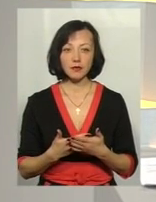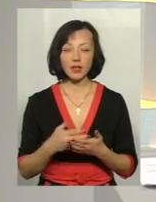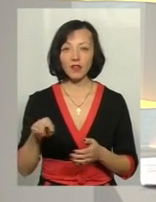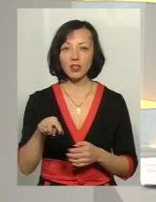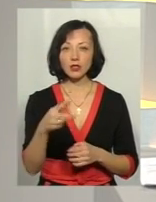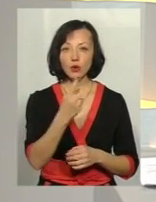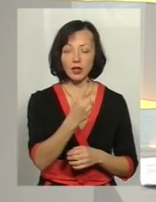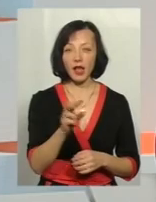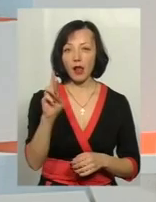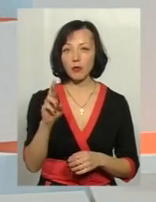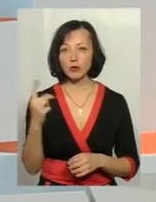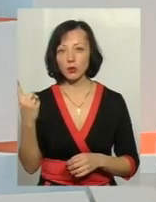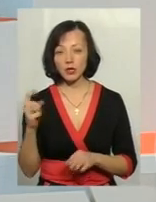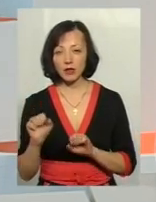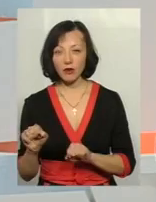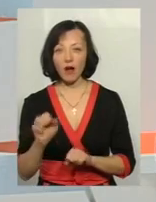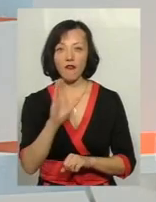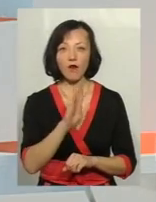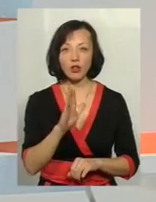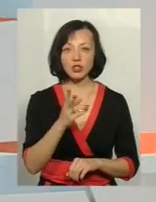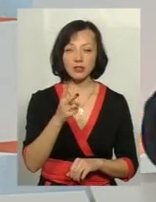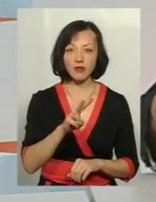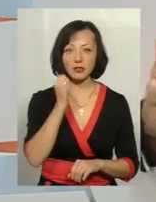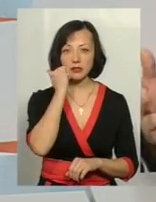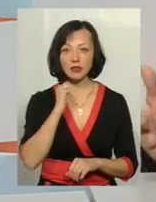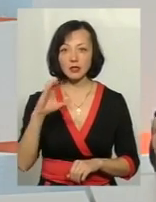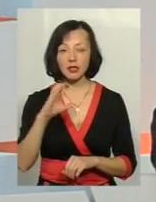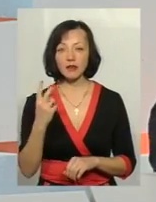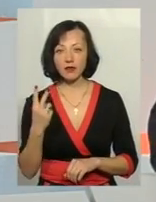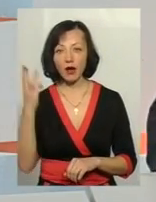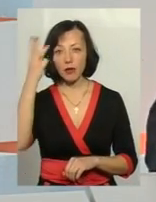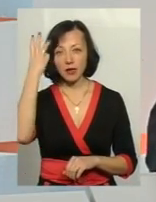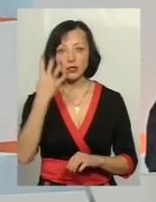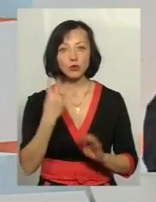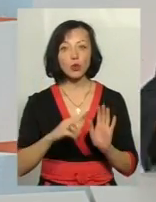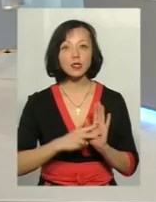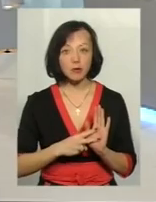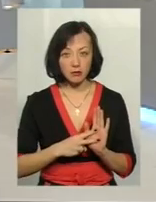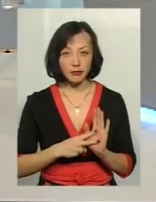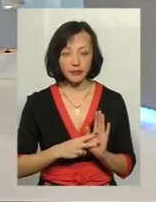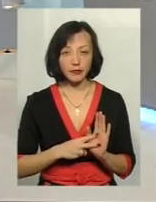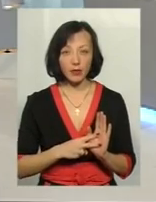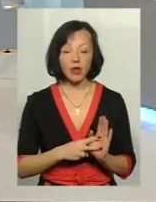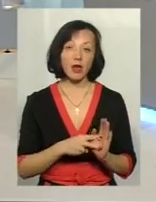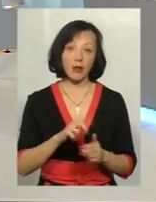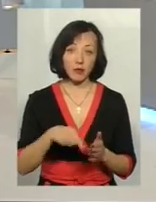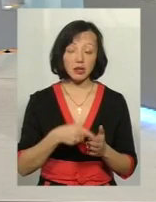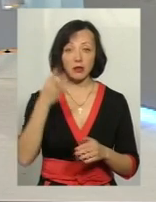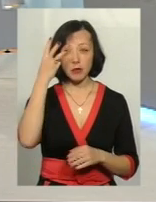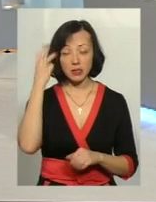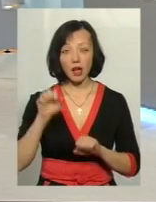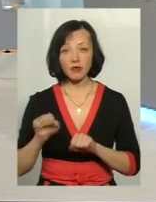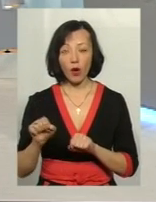адвокат, в Ярмоглинцях один адвокат, в Голочицьку два, в Старосиняві два, в Хмельницькому 47. Тобто для міста Хмельницького